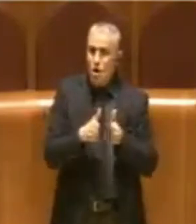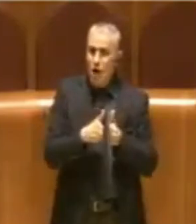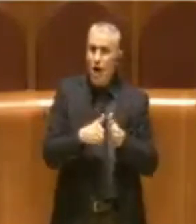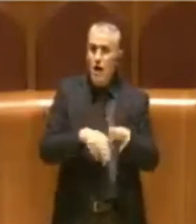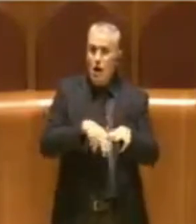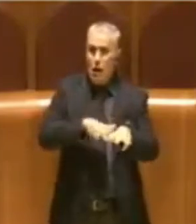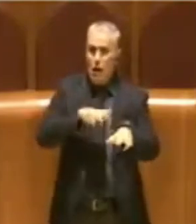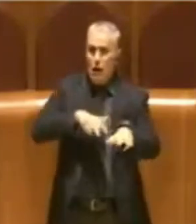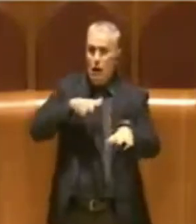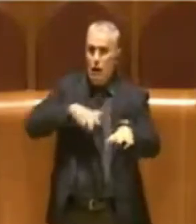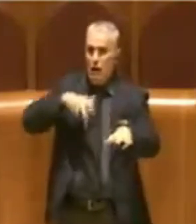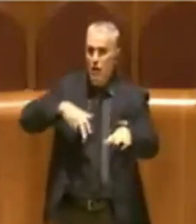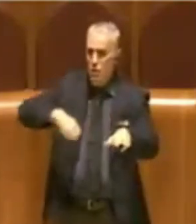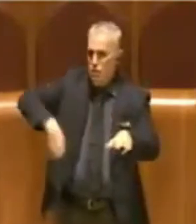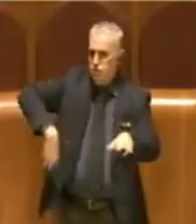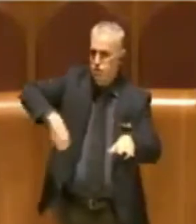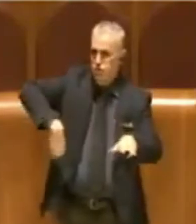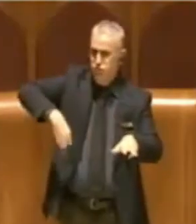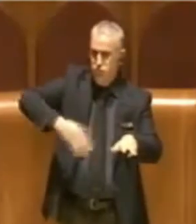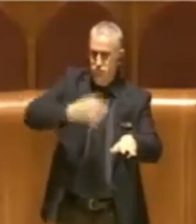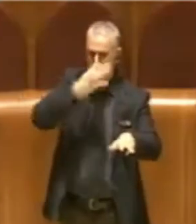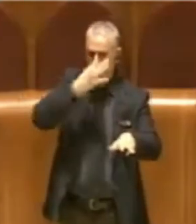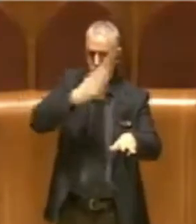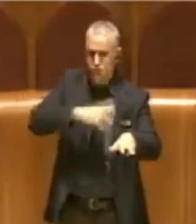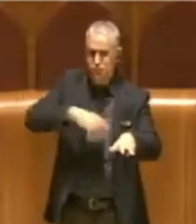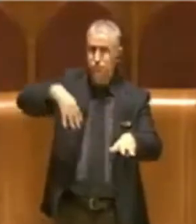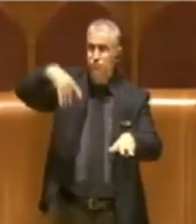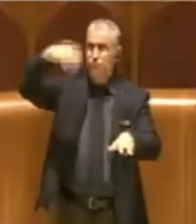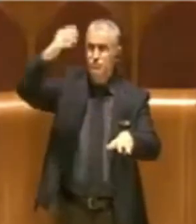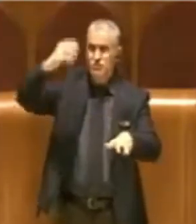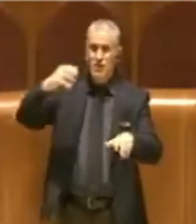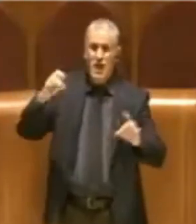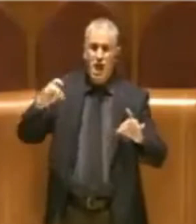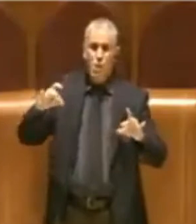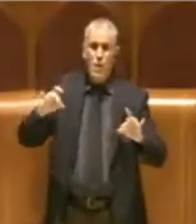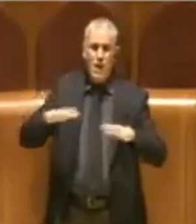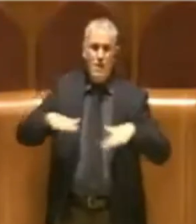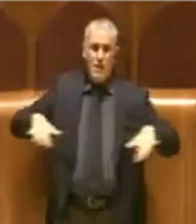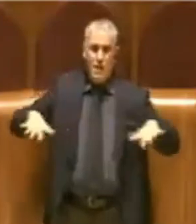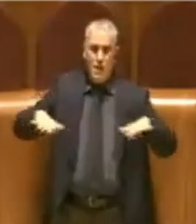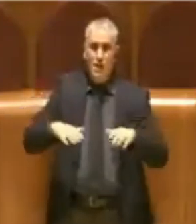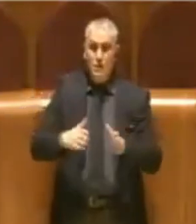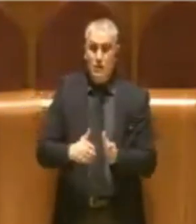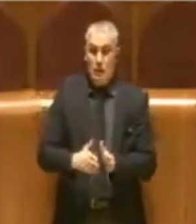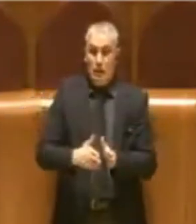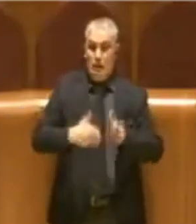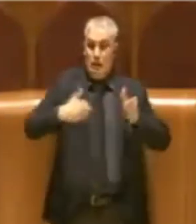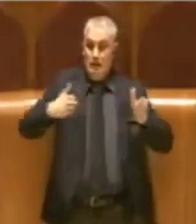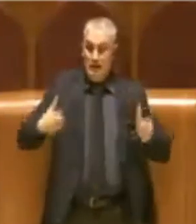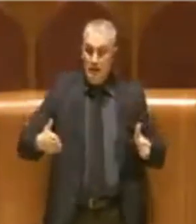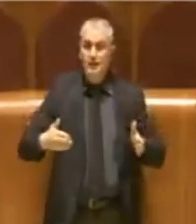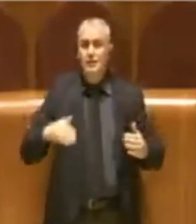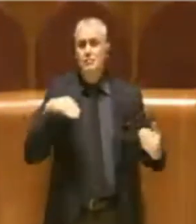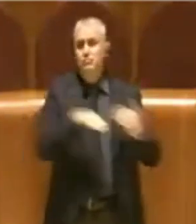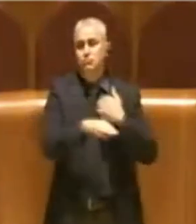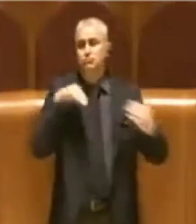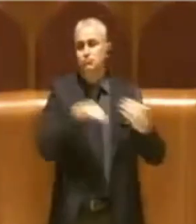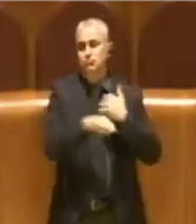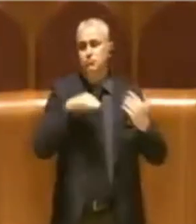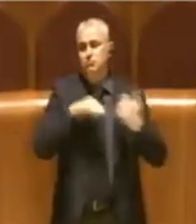quindi il fatto che diventi più fluido il traffico